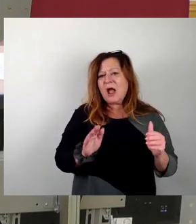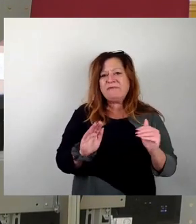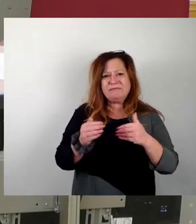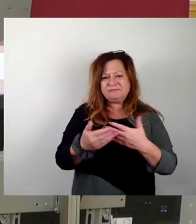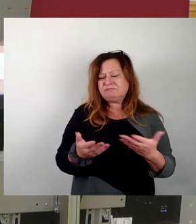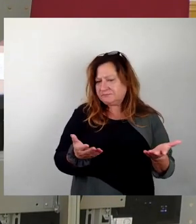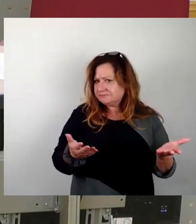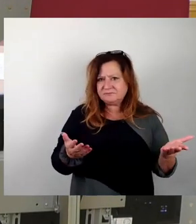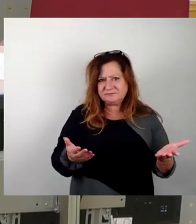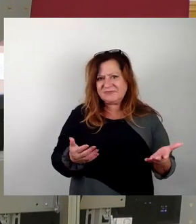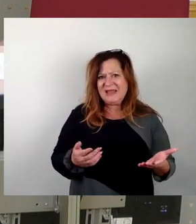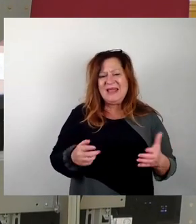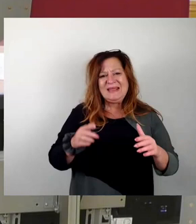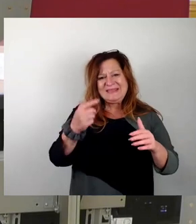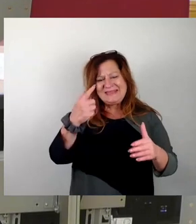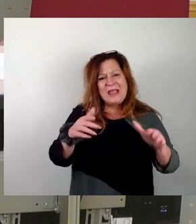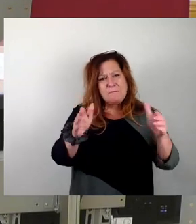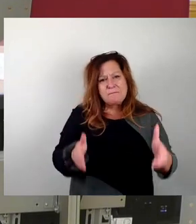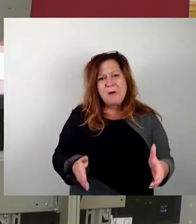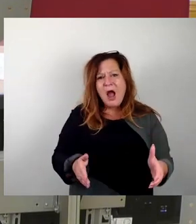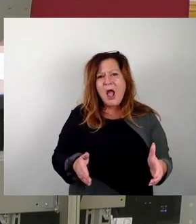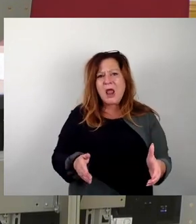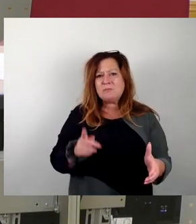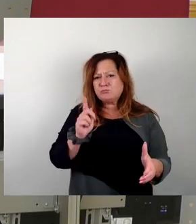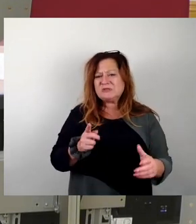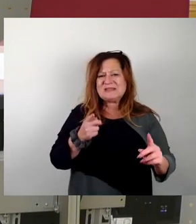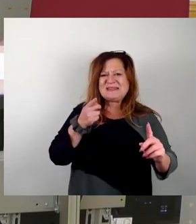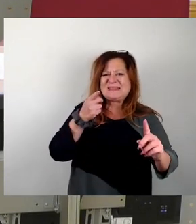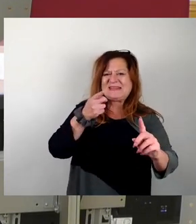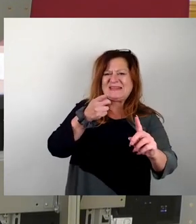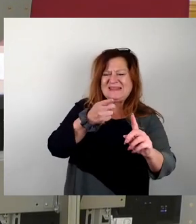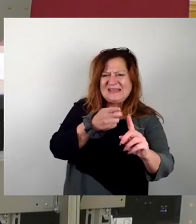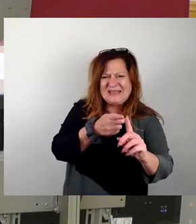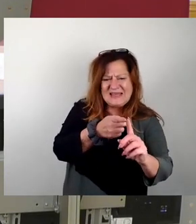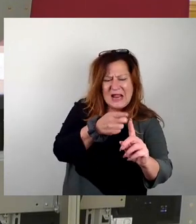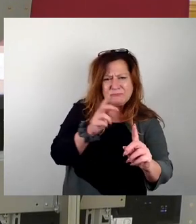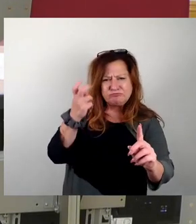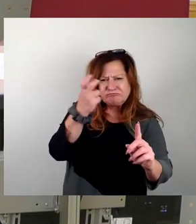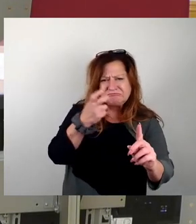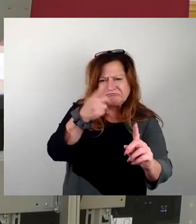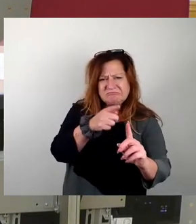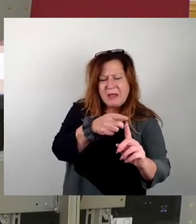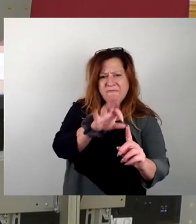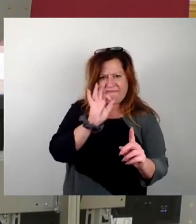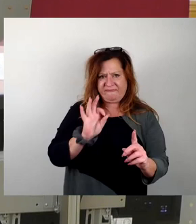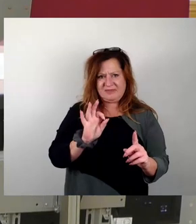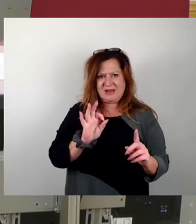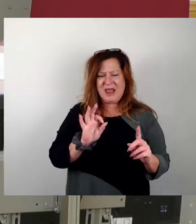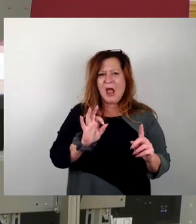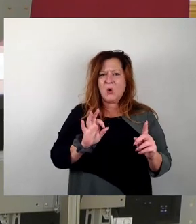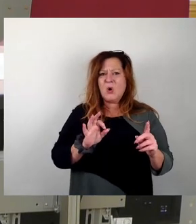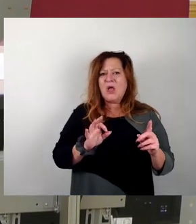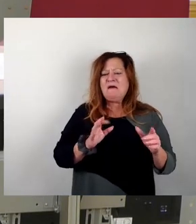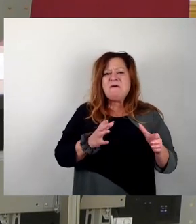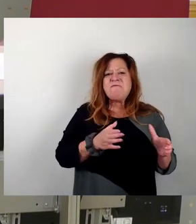das Denkmal schon einigermaßen gezielt ansteuern, um es überhaupt finden zu können. Und allein diese Geschichte auch, diese Verschiebung, das ist ja auch ein